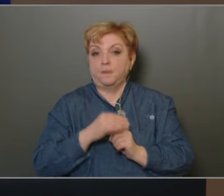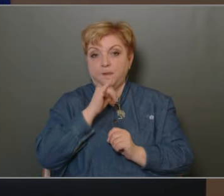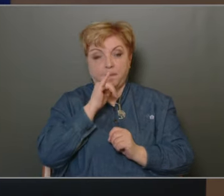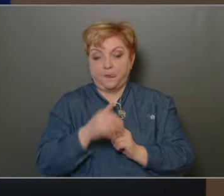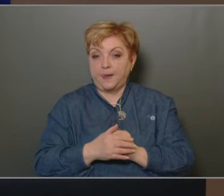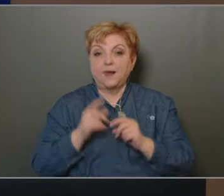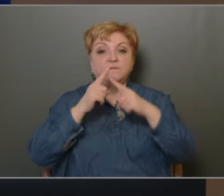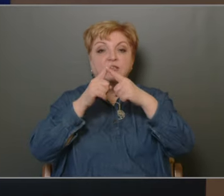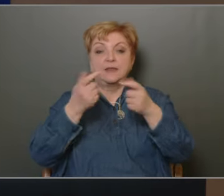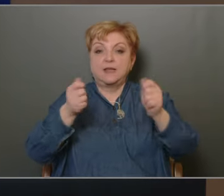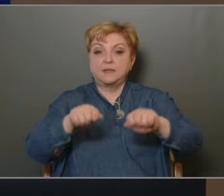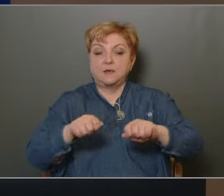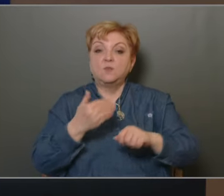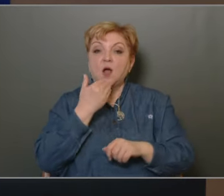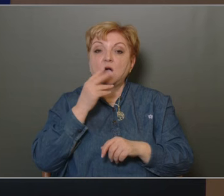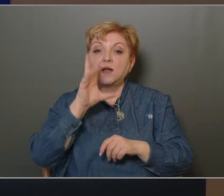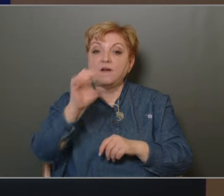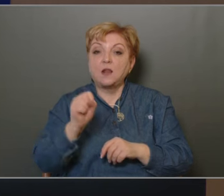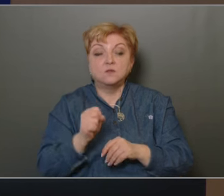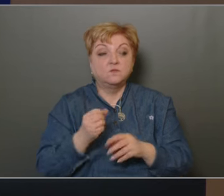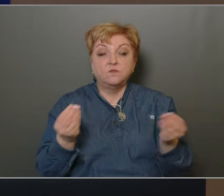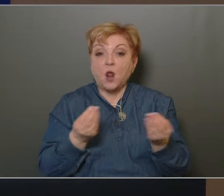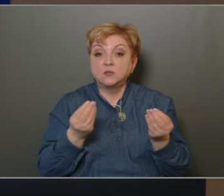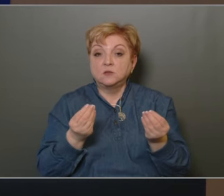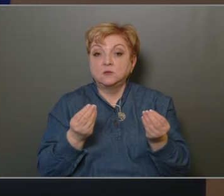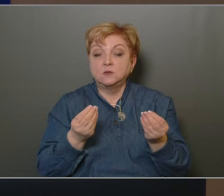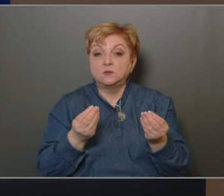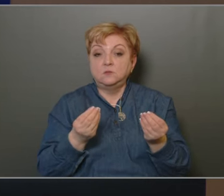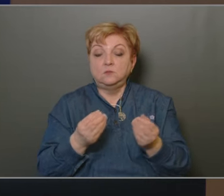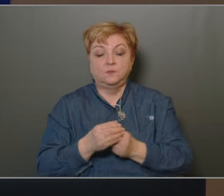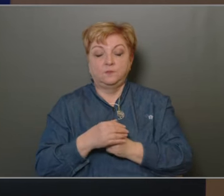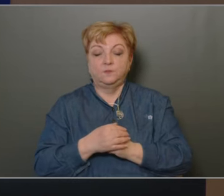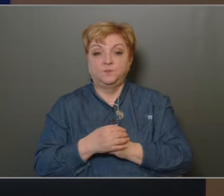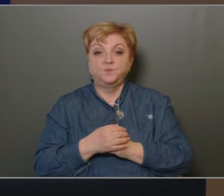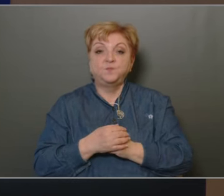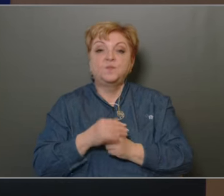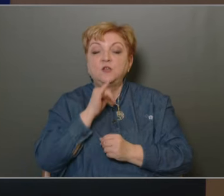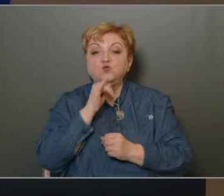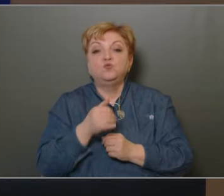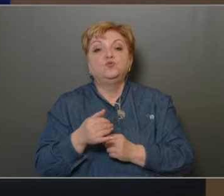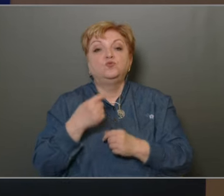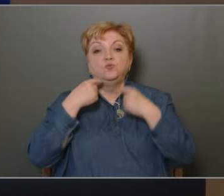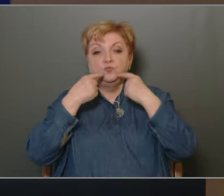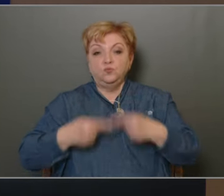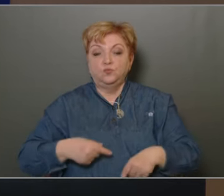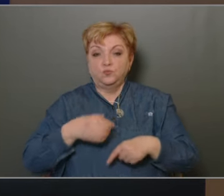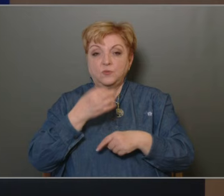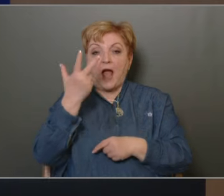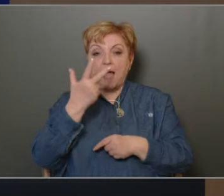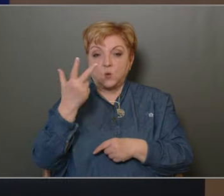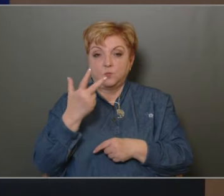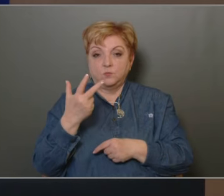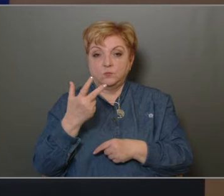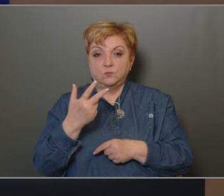Nincs. A vitát lezártam. Kíván-e reflektálni valaki bármit? Nincsen. Akkor határozatozat arra kerül sor. Három